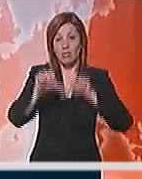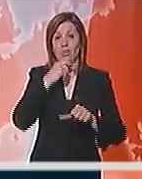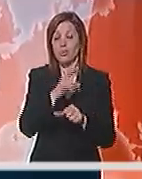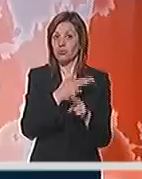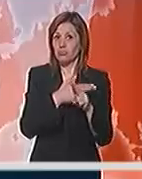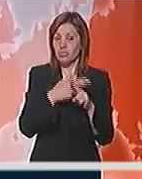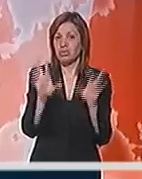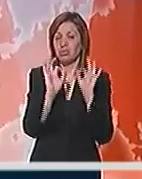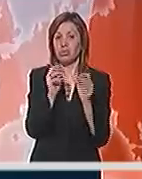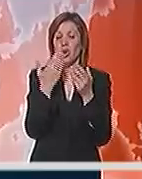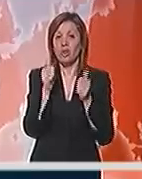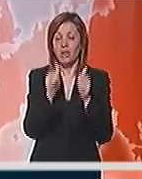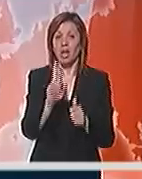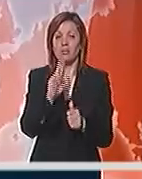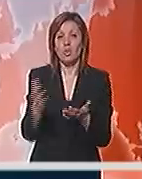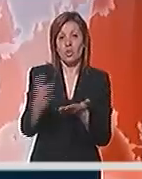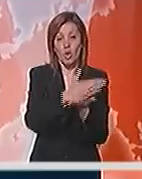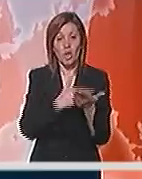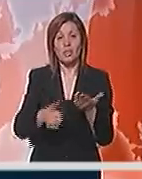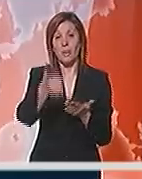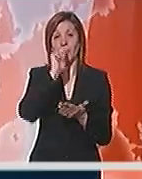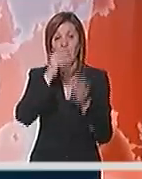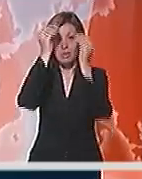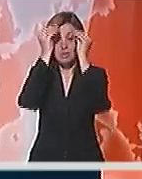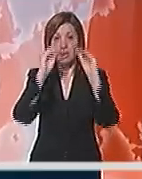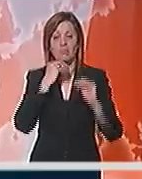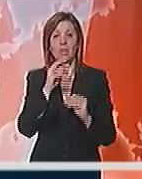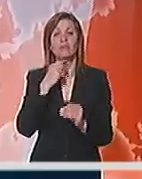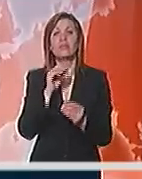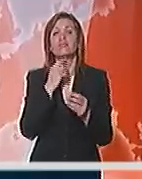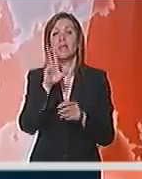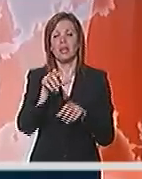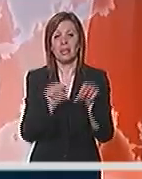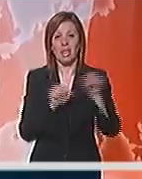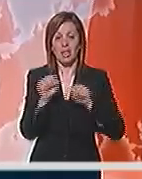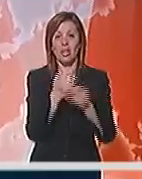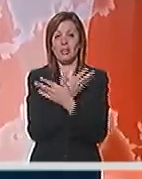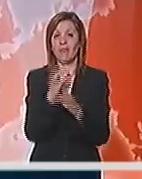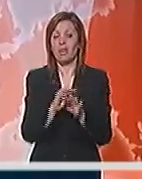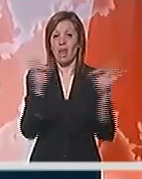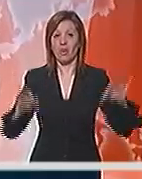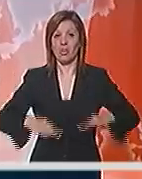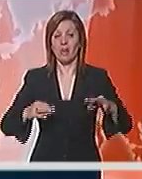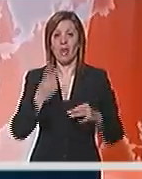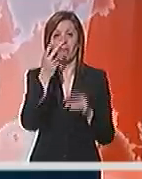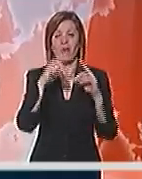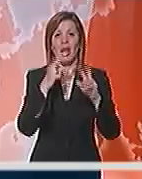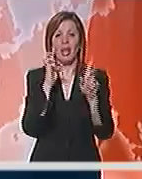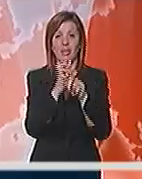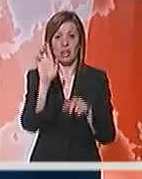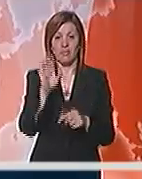ispravna. Od dana se ona može koristiti za piće, saopštila je Eržika Antić, direktorka Zavoda za javno zdravlje u Vranju.